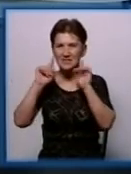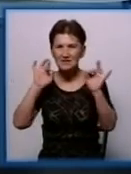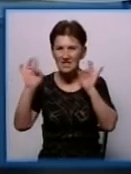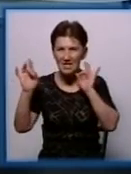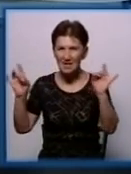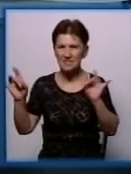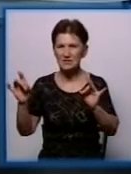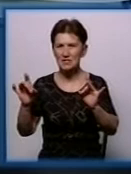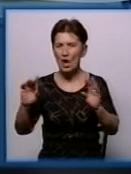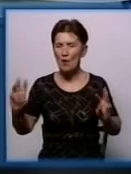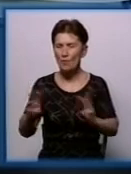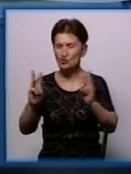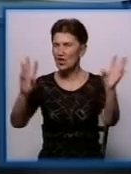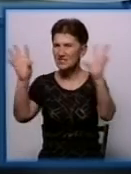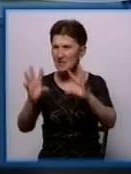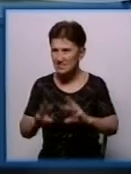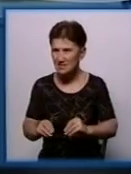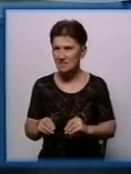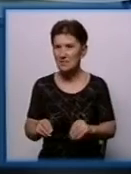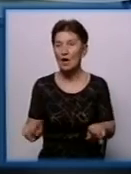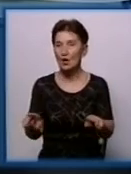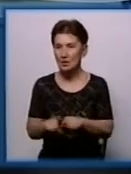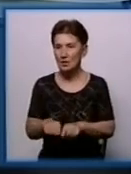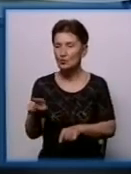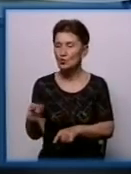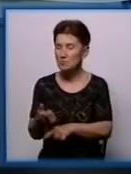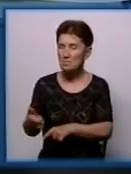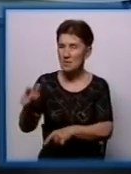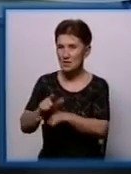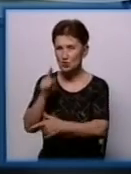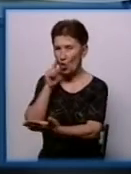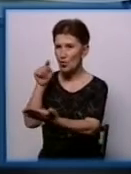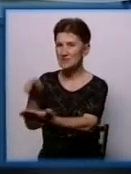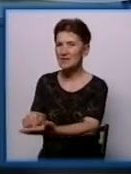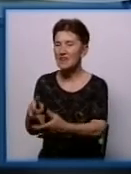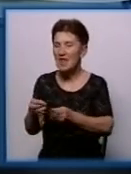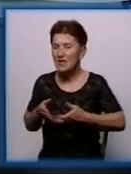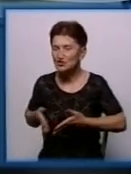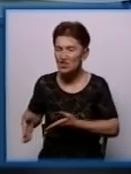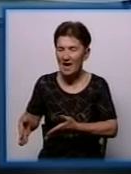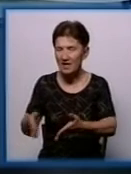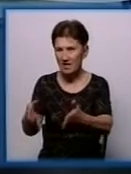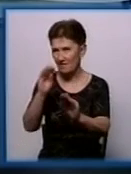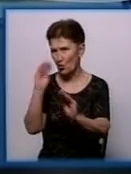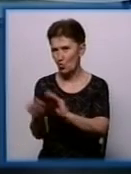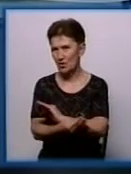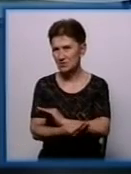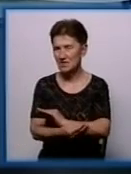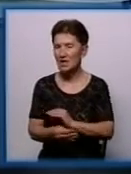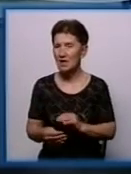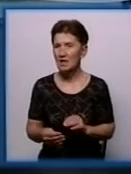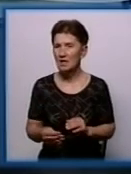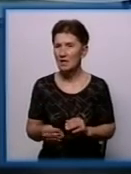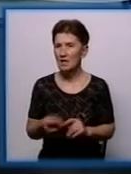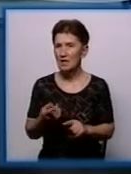пожежого осіння, оповіщення і таке інше. Тут більш акцент робиться на шляхи евакуації, на режимні заходи,